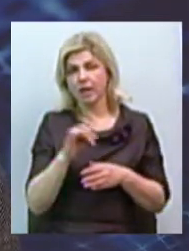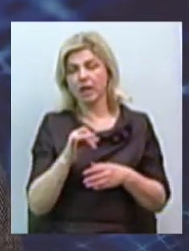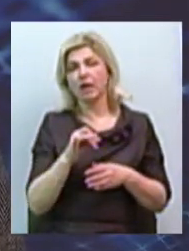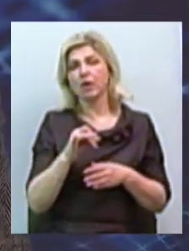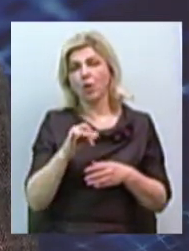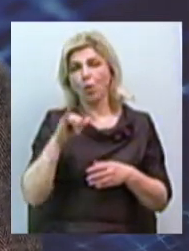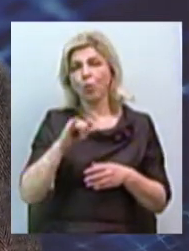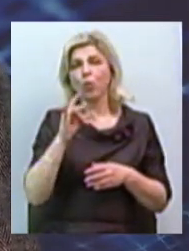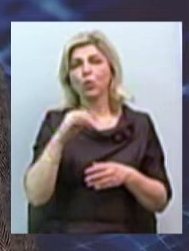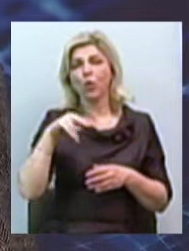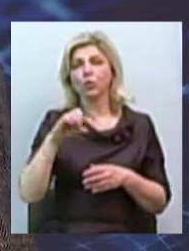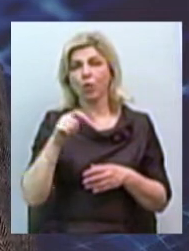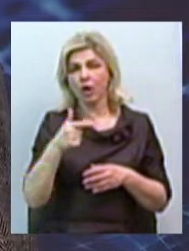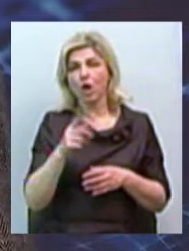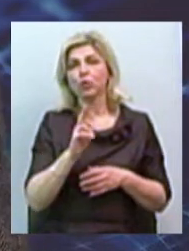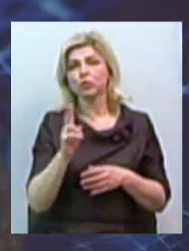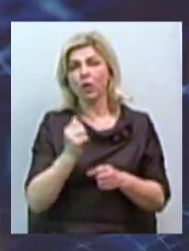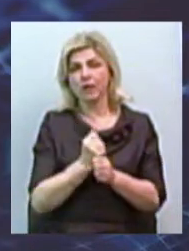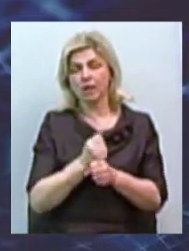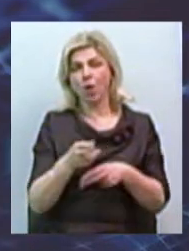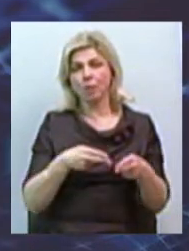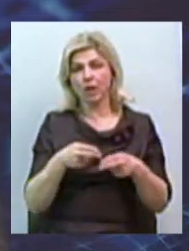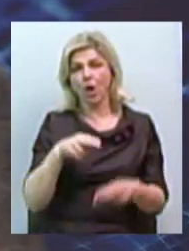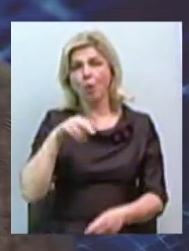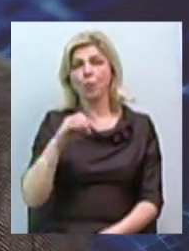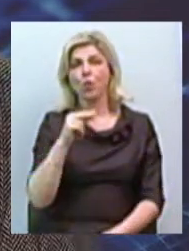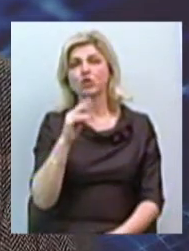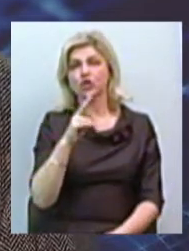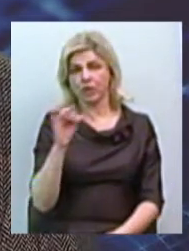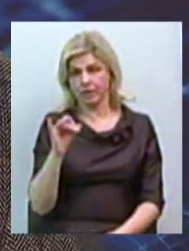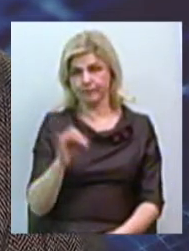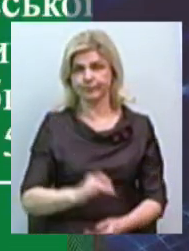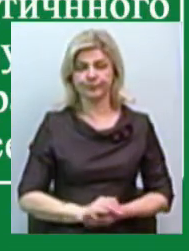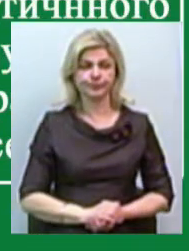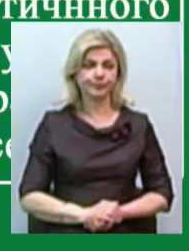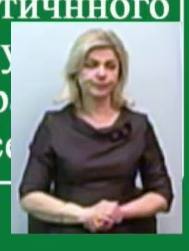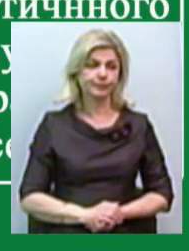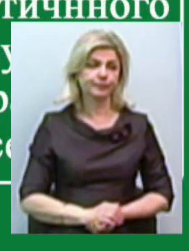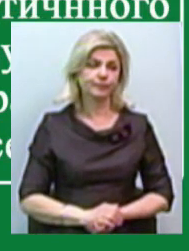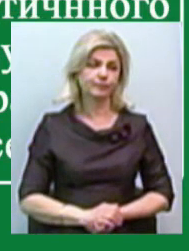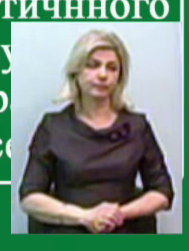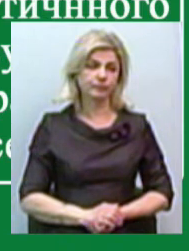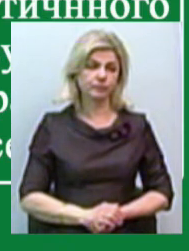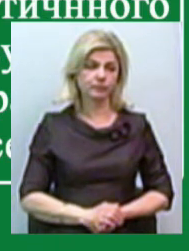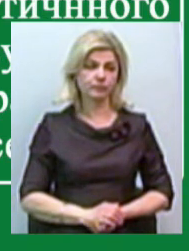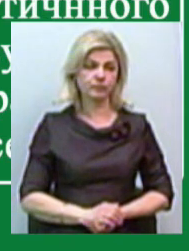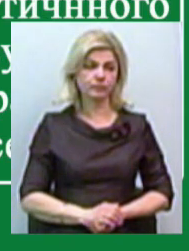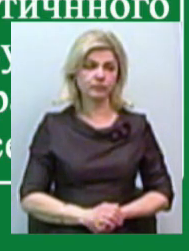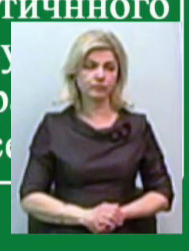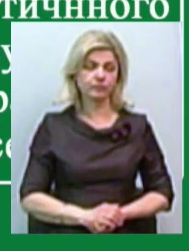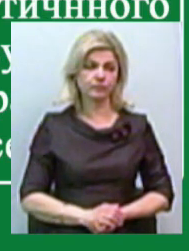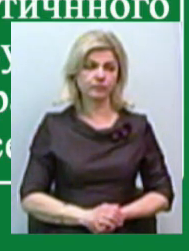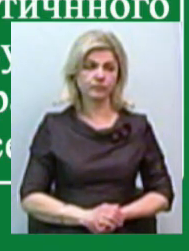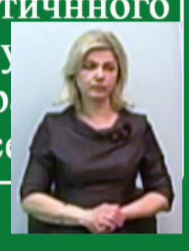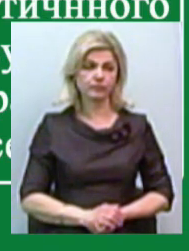выполняют операции на почках. И далее. Продолжение системы